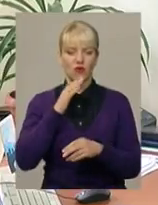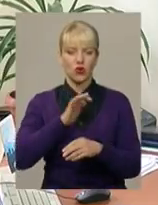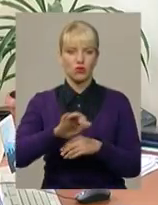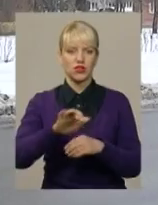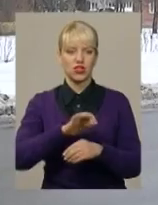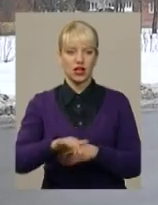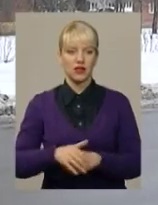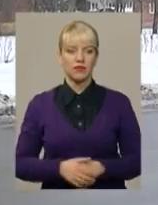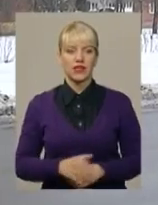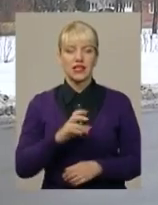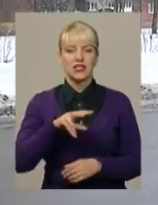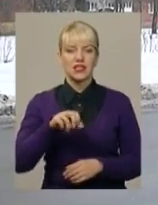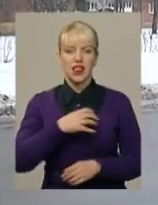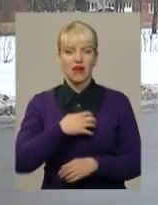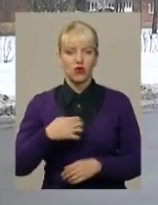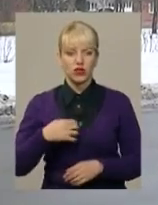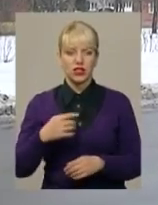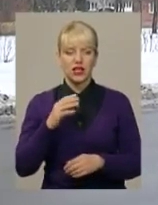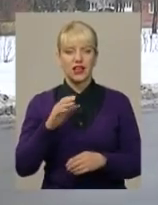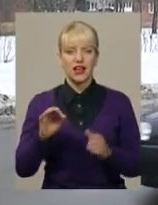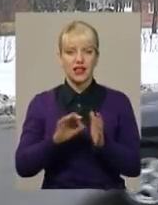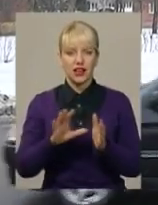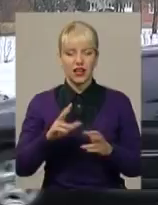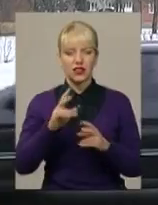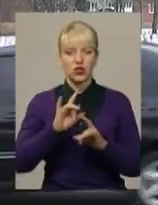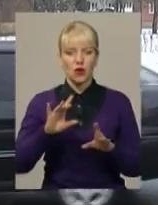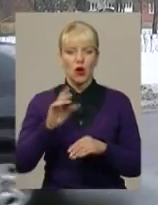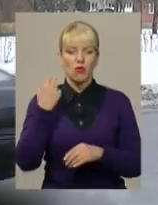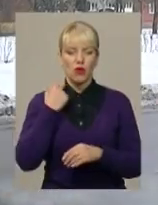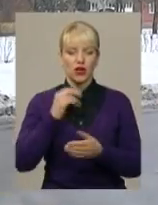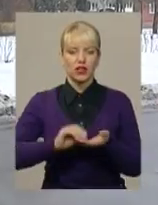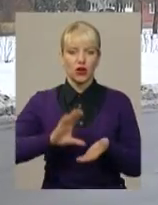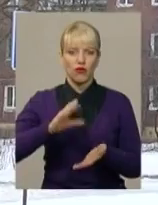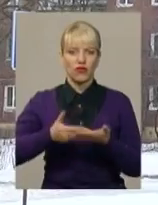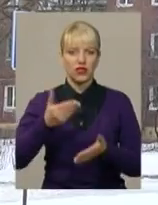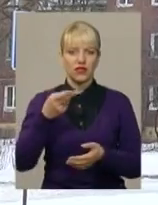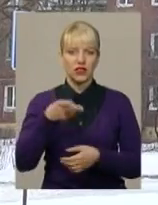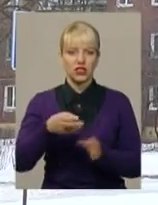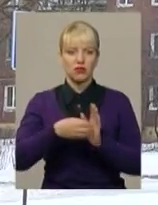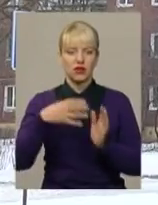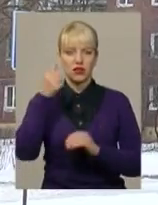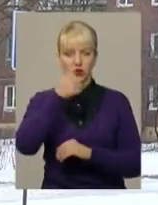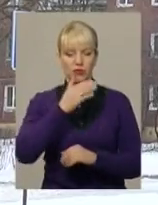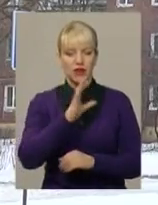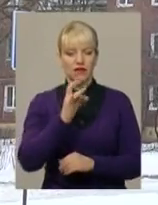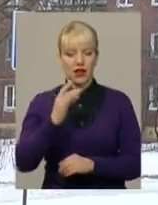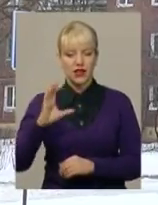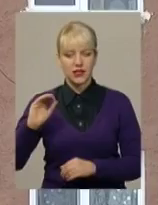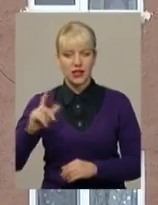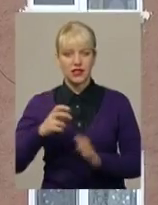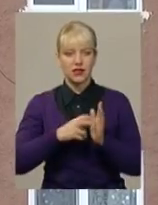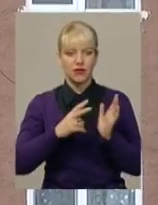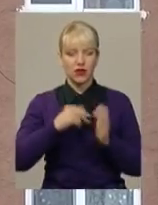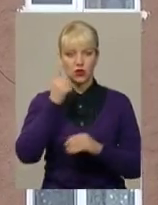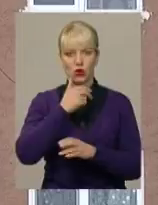водовідведення. Славуцькі енергетики розповідають, борги у водоканалу накопичувалися від 2015 року. У вересні ж 17-го, після